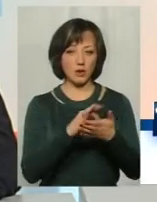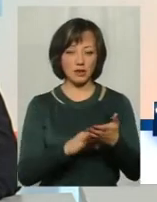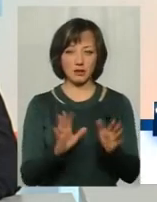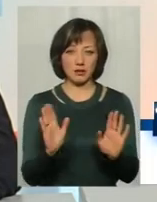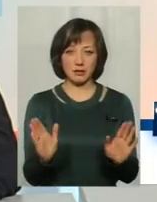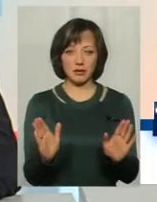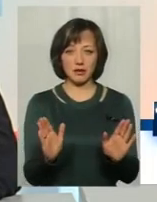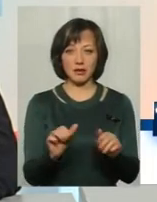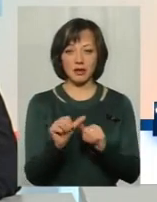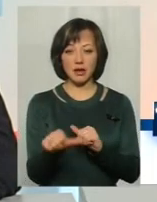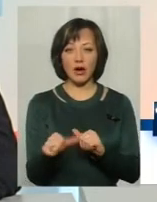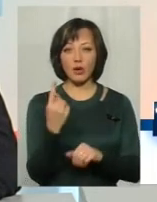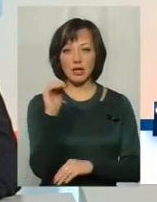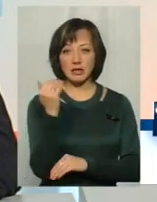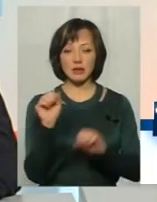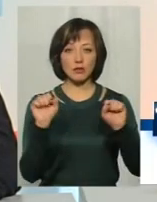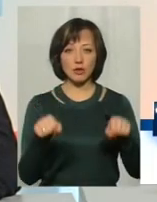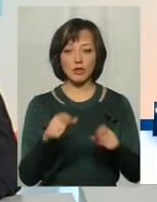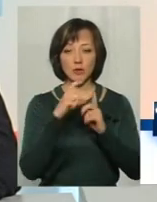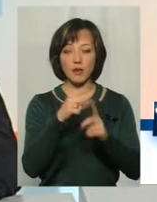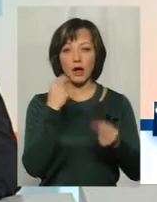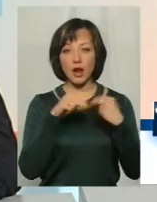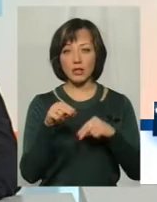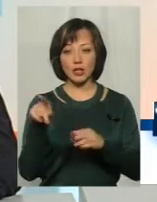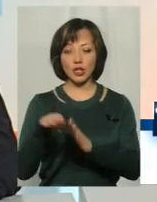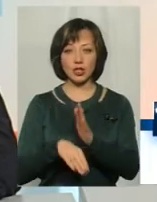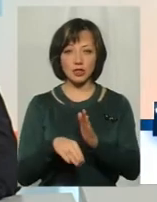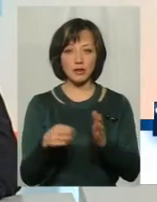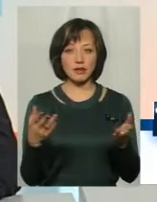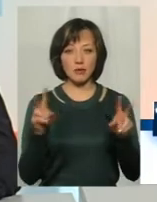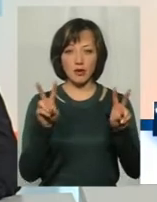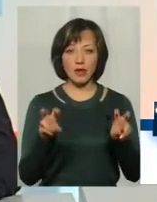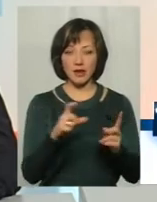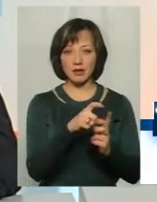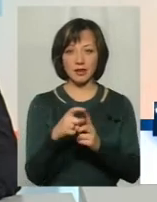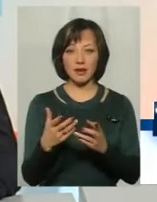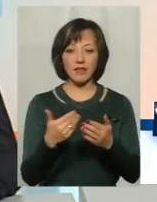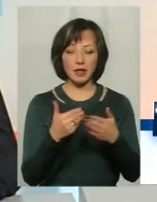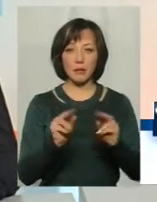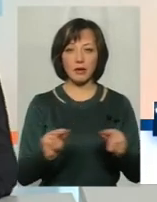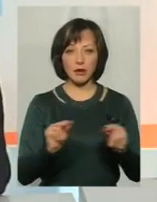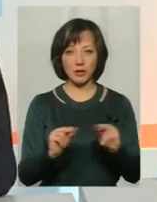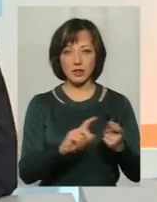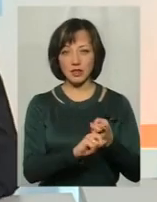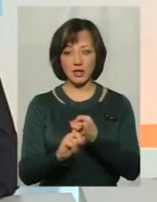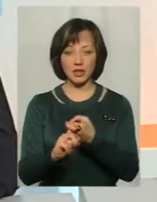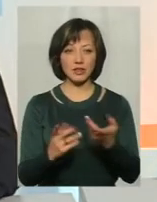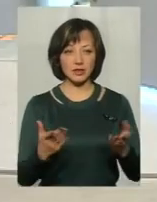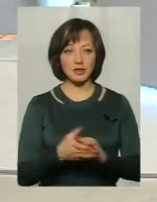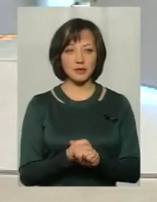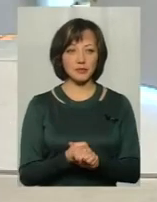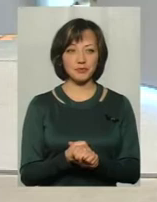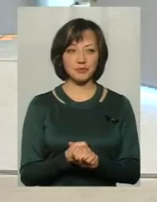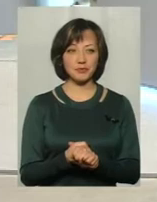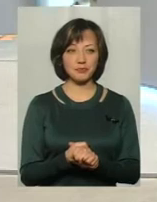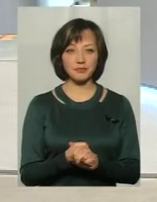'єктивна, тому що одна дитина може відповіла краще, а одна гірше. А теж так від педагога все залежить, як він цю оцінку,